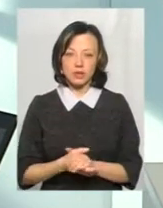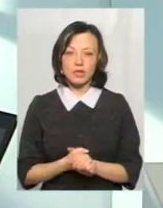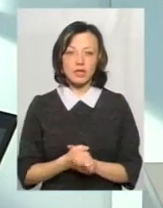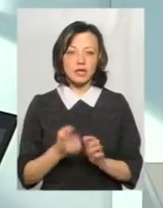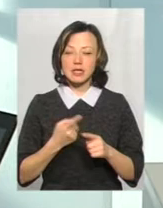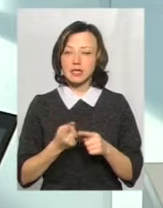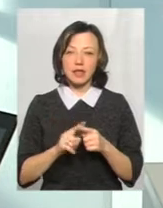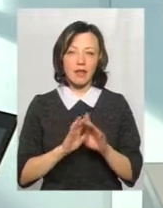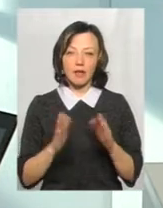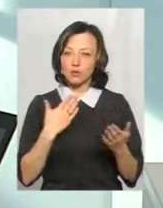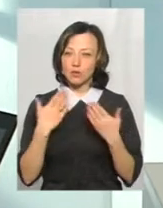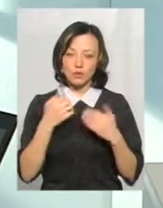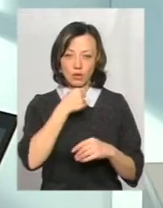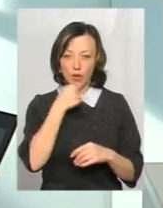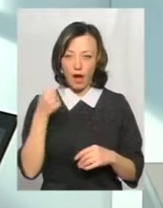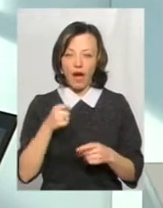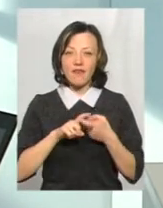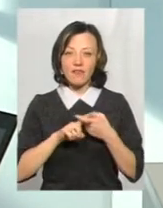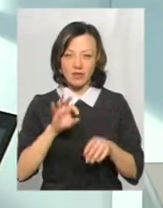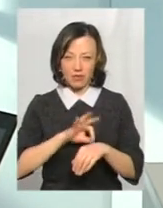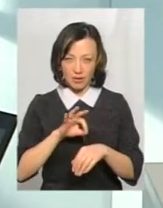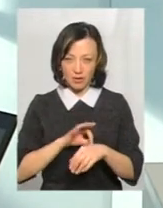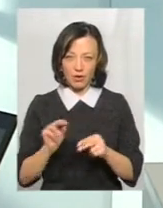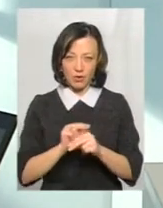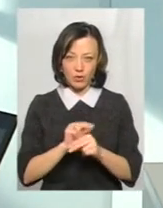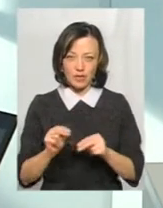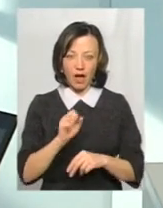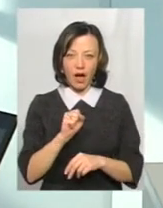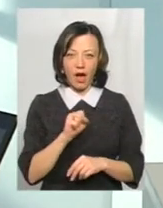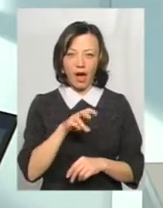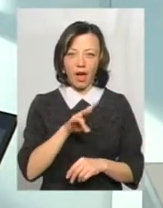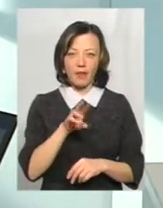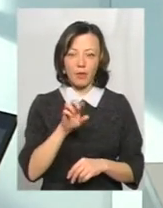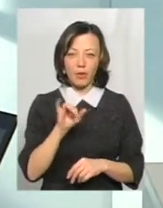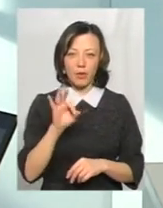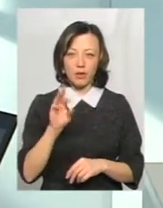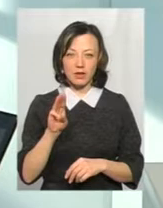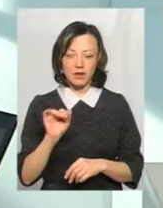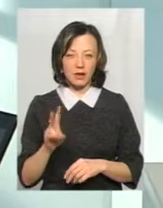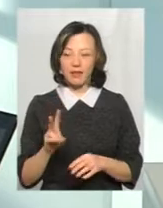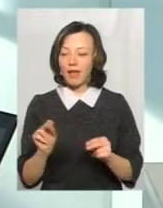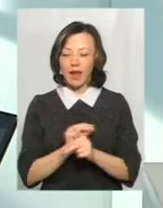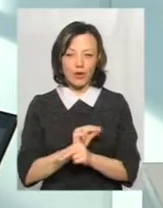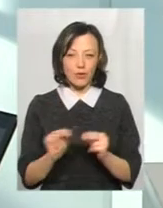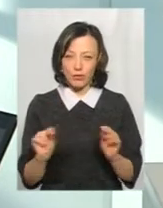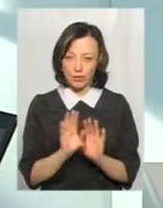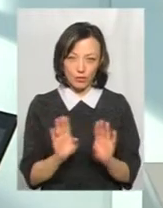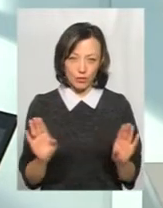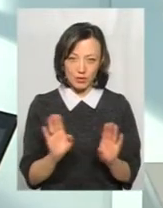Це не стосується дорослих. А вірусні інфекції лікується антибіотиками? Вірусні інфекції, звичайно, не лікується